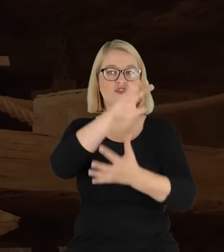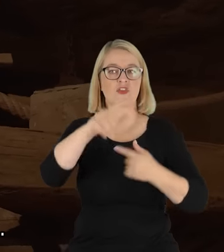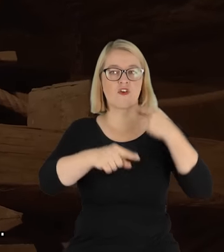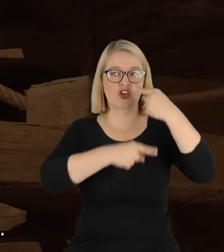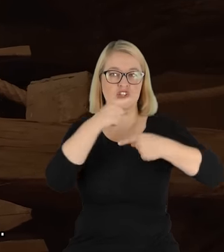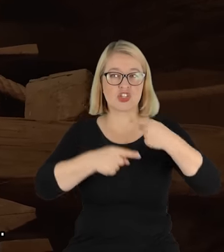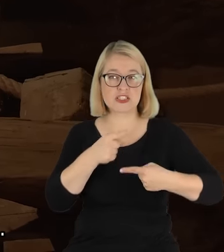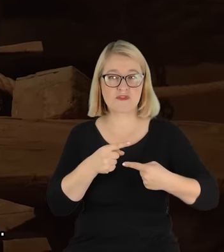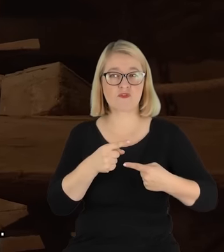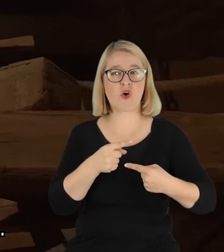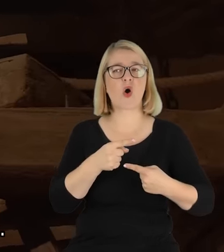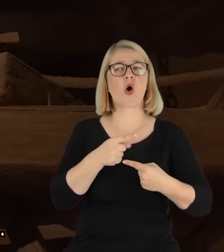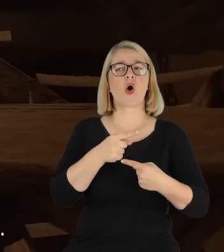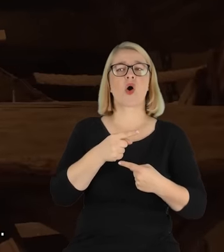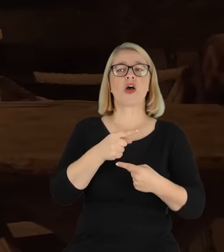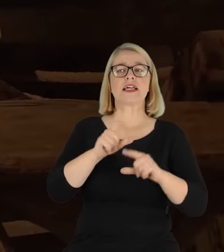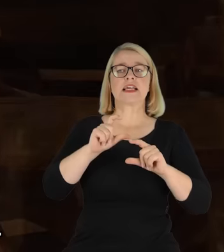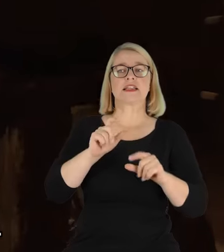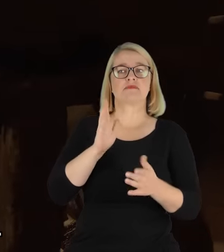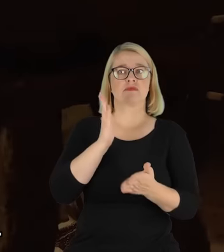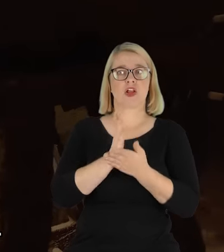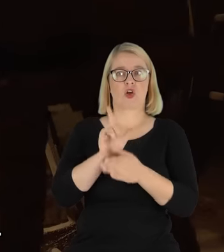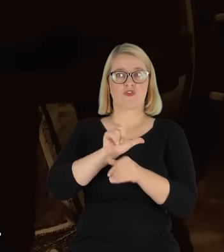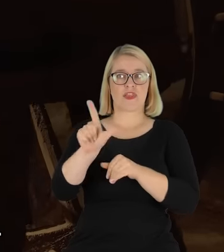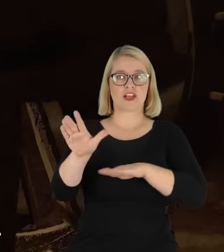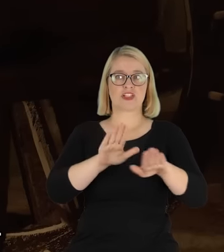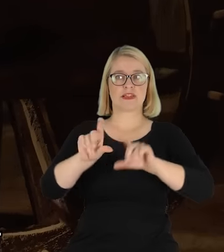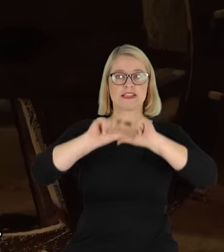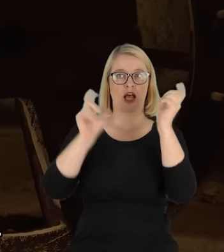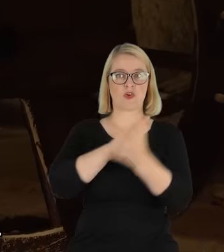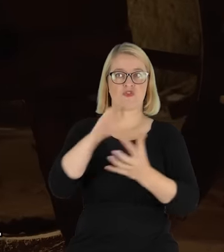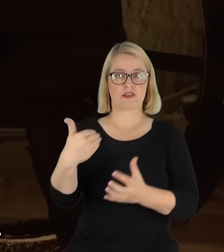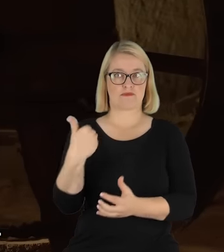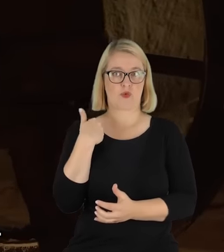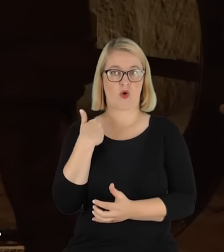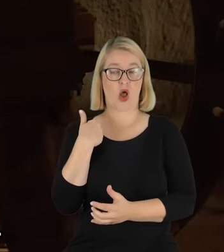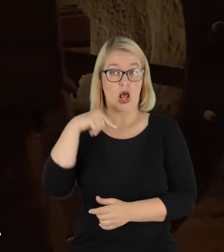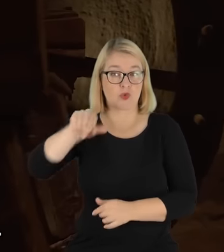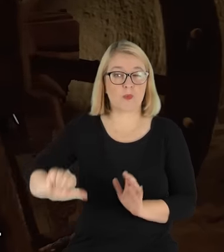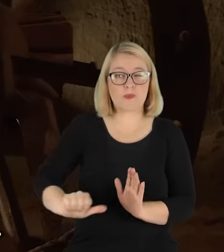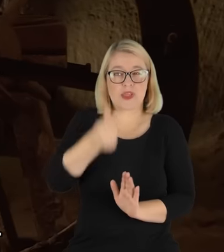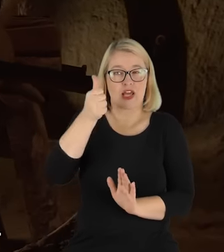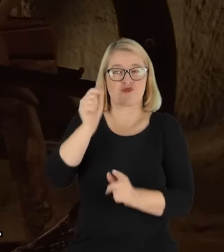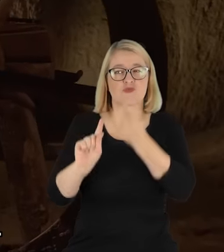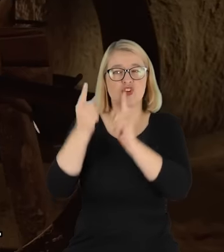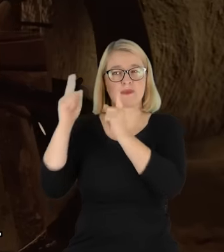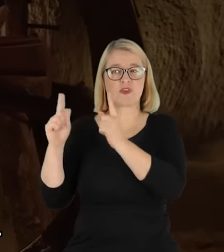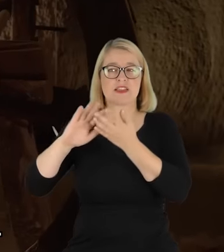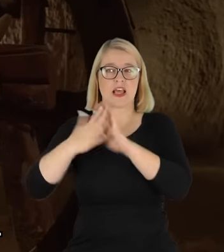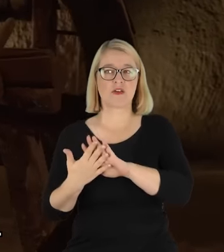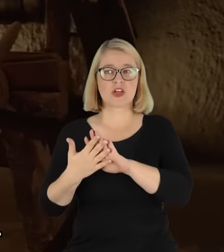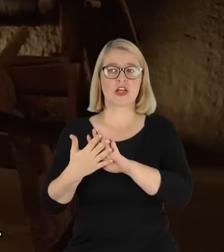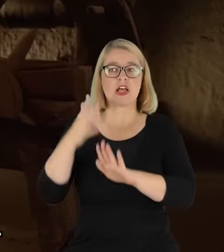dziedzictwa wśród dwunastu miejsc całego świata. Pierwszy industrialny zabytek na światowej